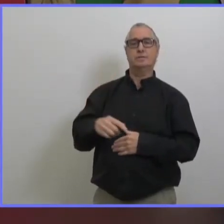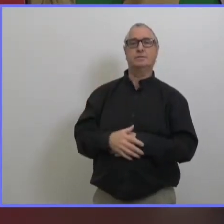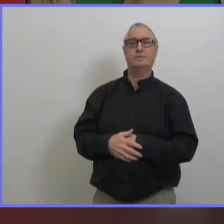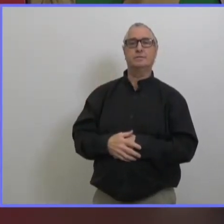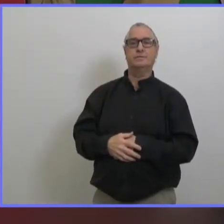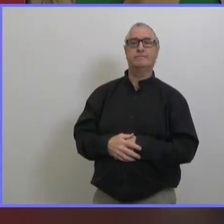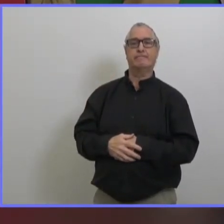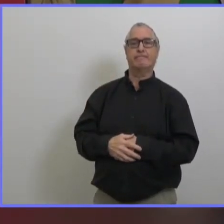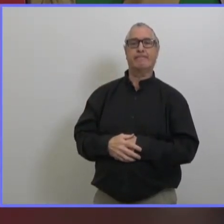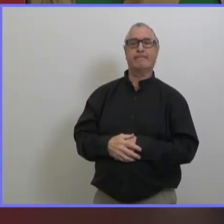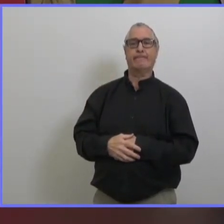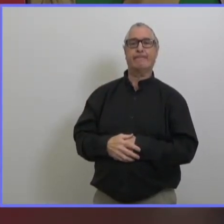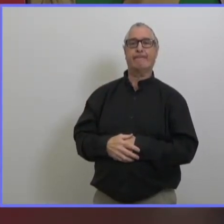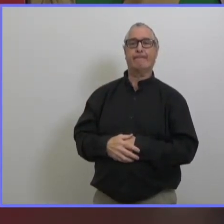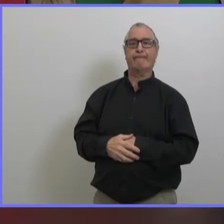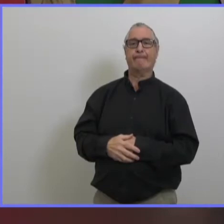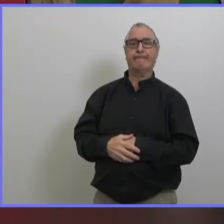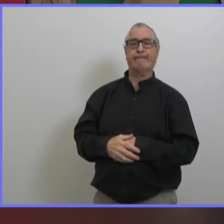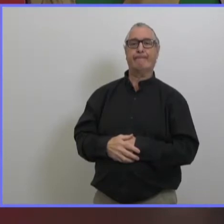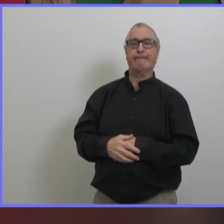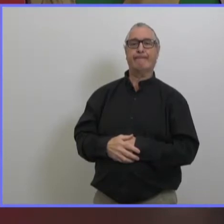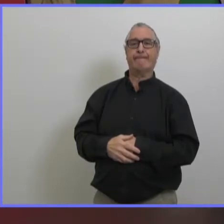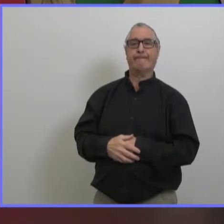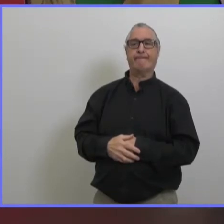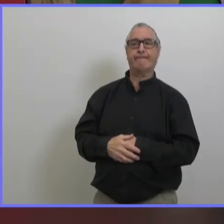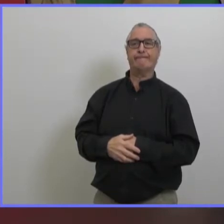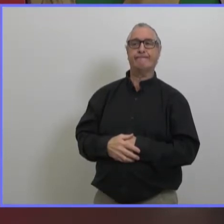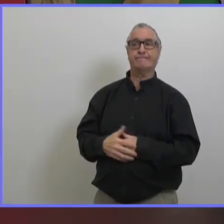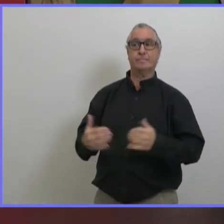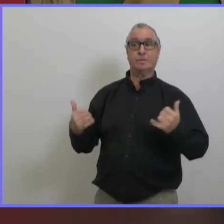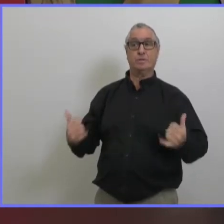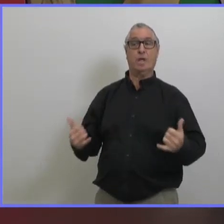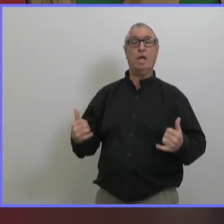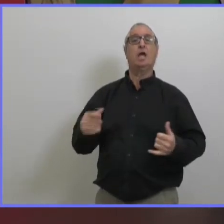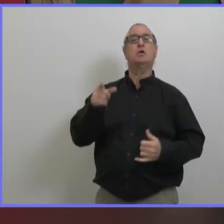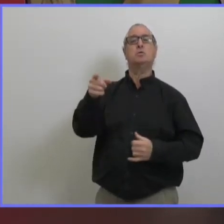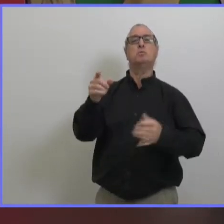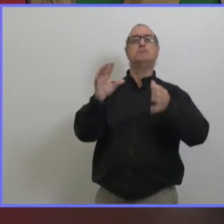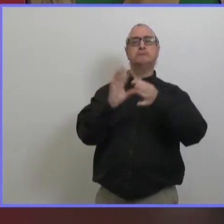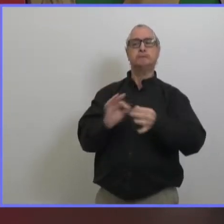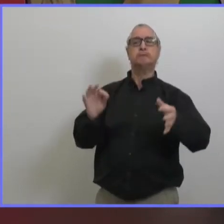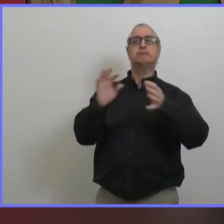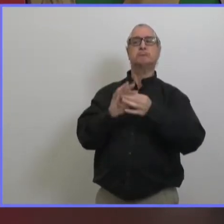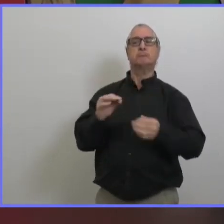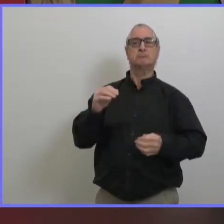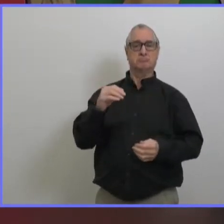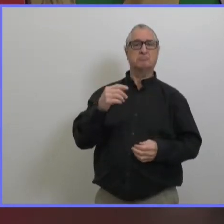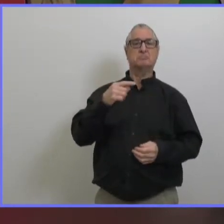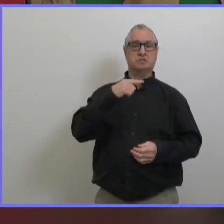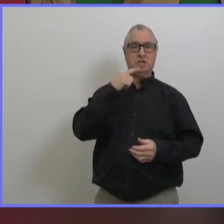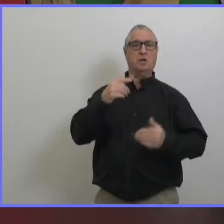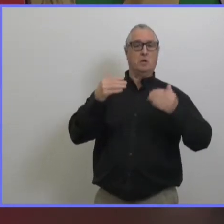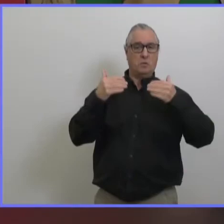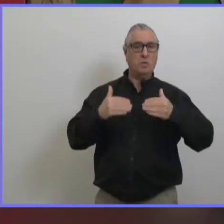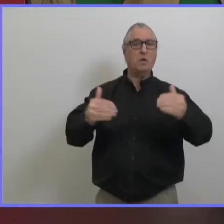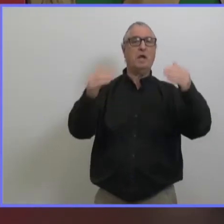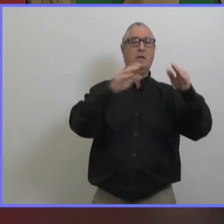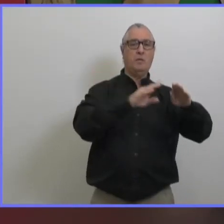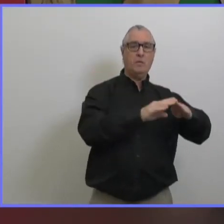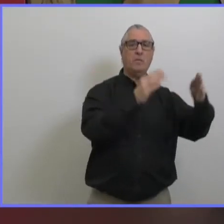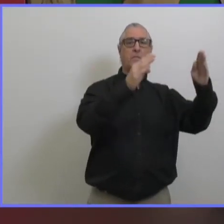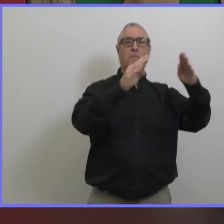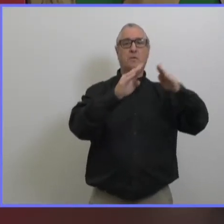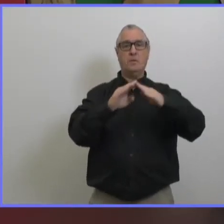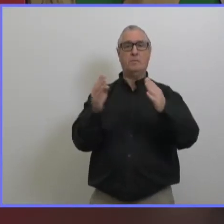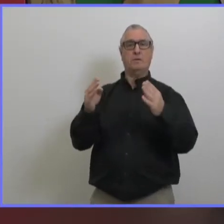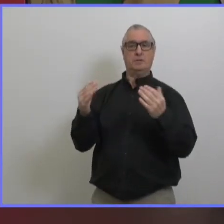si les manitobains continuent à respecter les mesures de sécurité de santé publique et bien ça va nous permettre de continuer dans la bonne direction si on